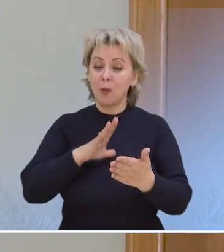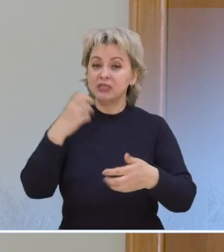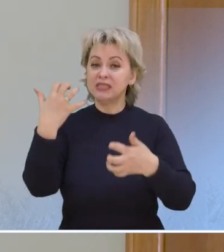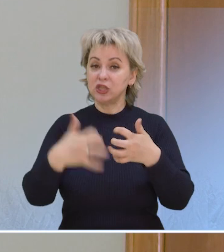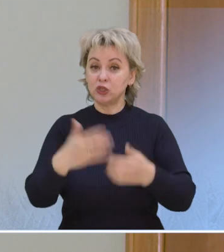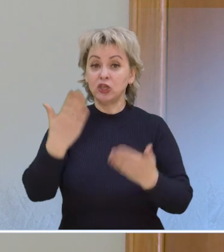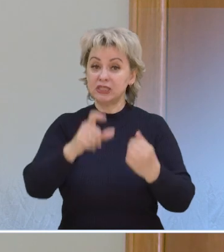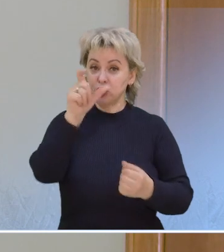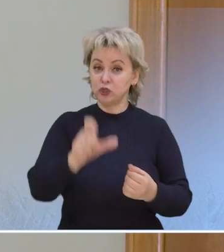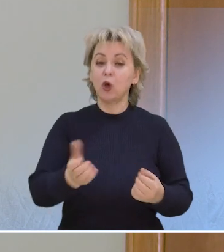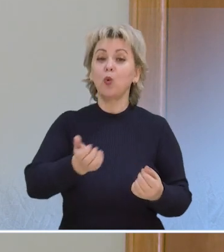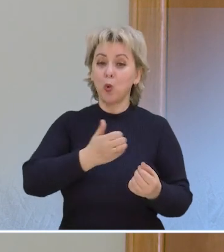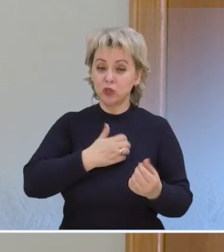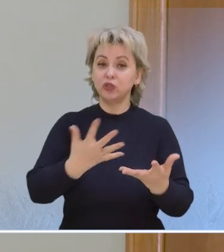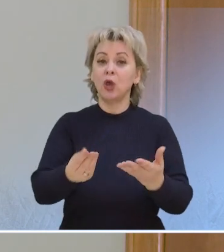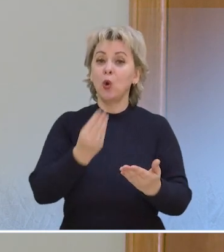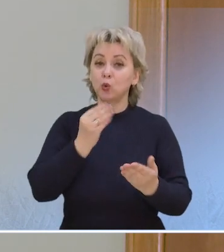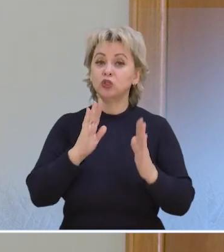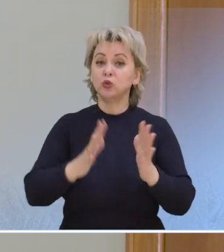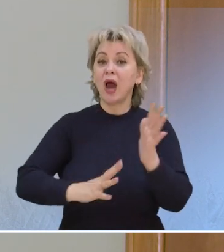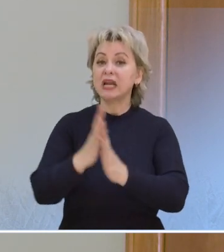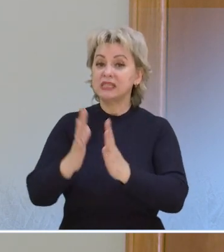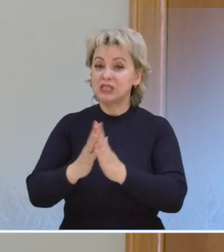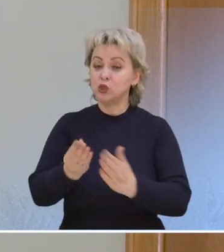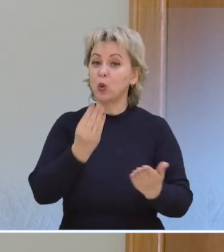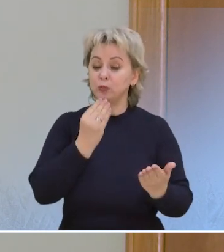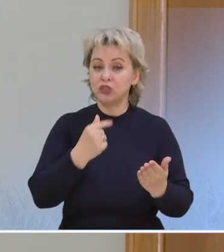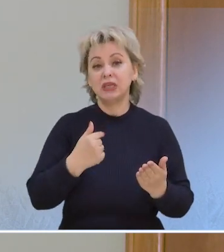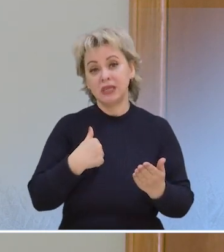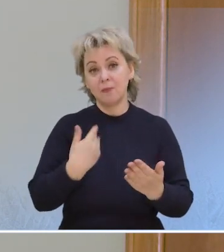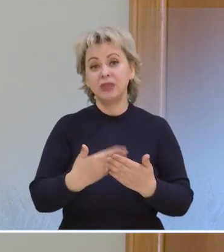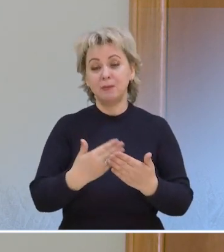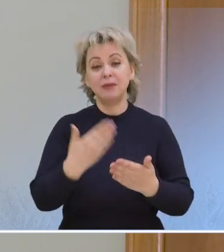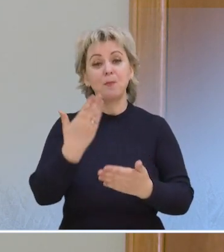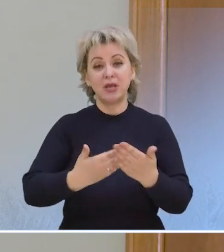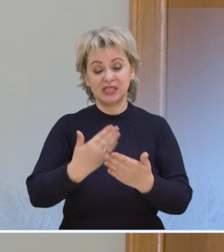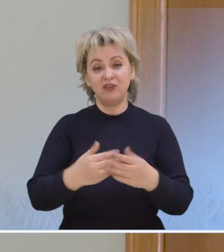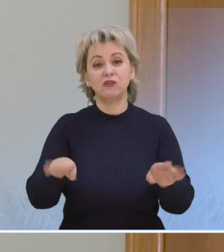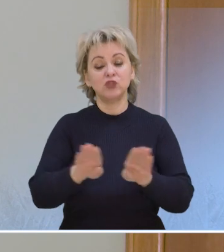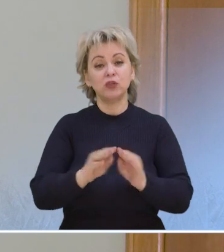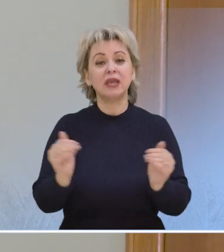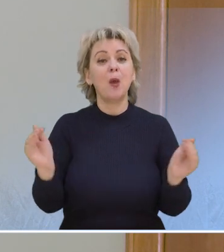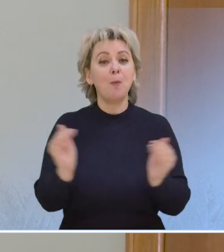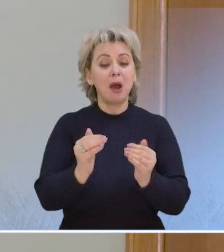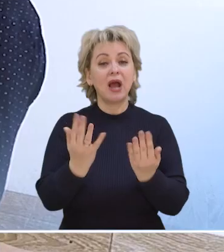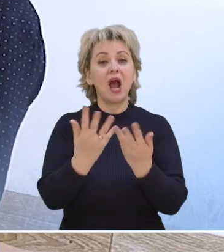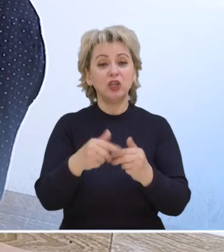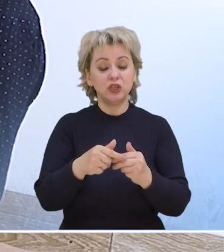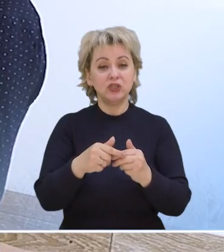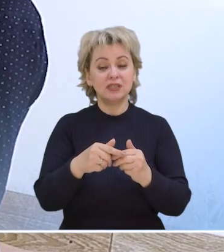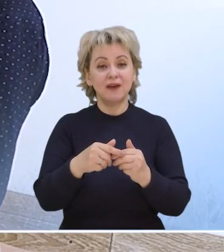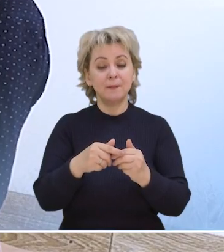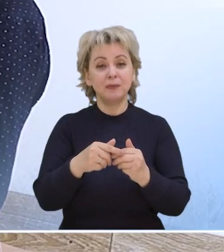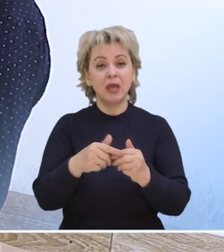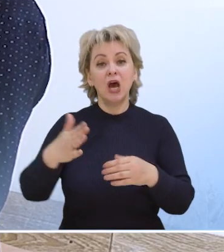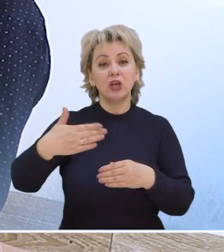золотая середина. Если человек хочет принимать только растительную пищу, но я бы, например, посоветовала все-таки небольшое количество